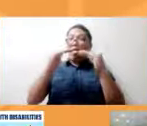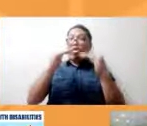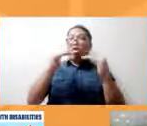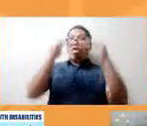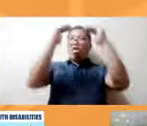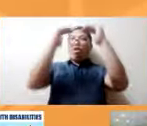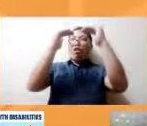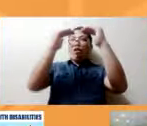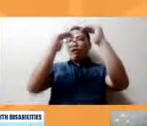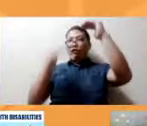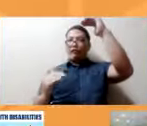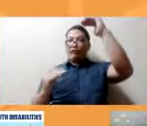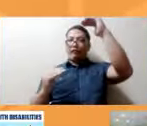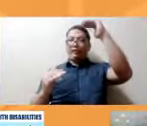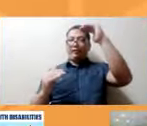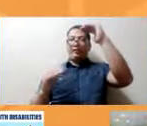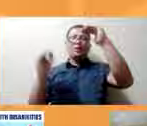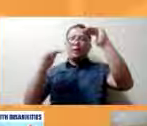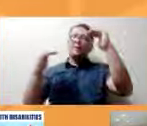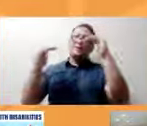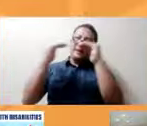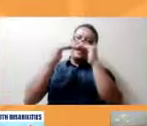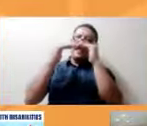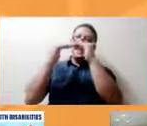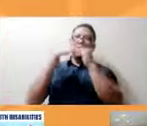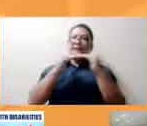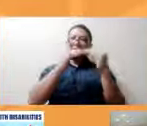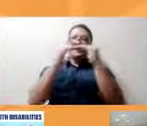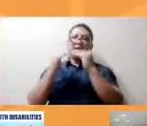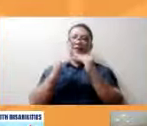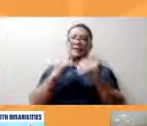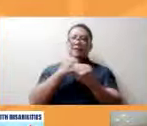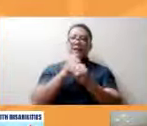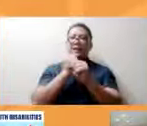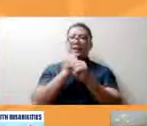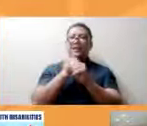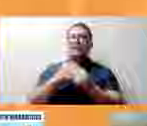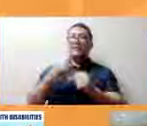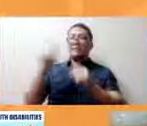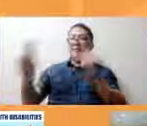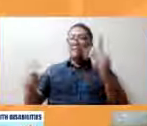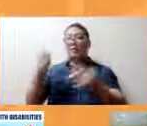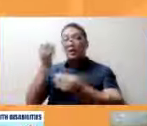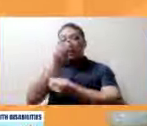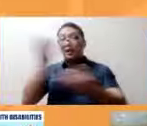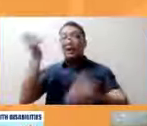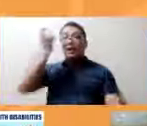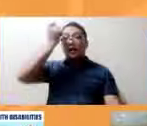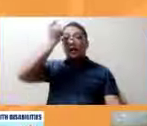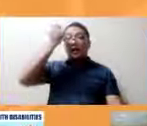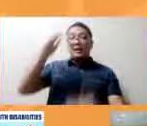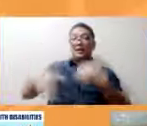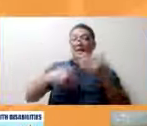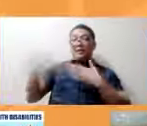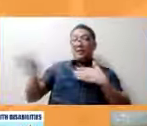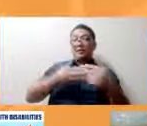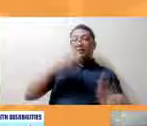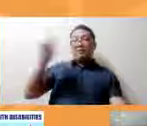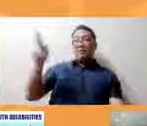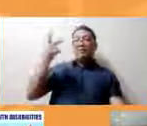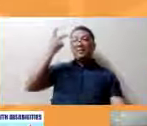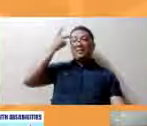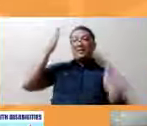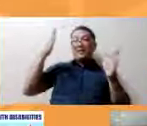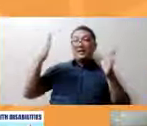we're trying to strike a balance here na we need to help the public understand, even the politicians also, na